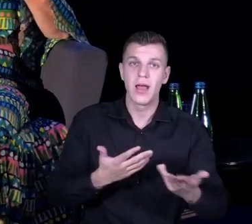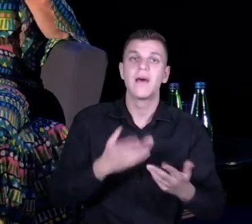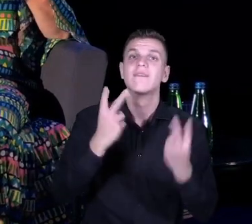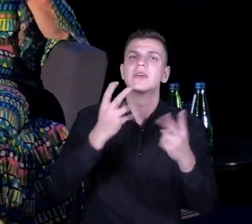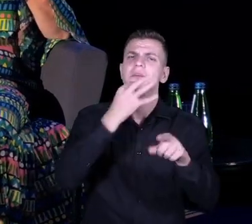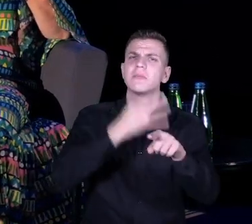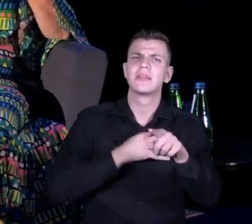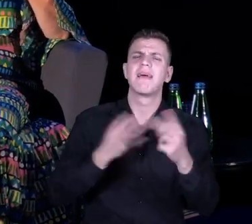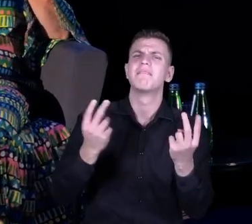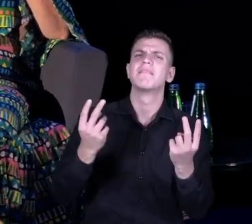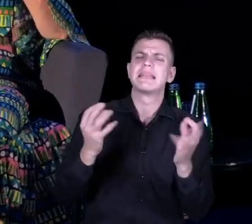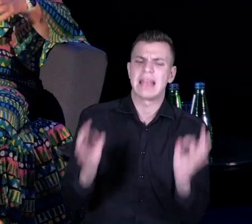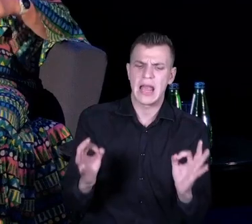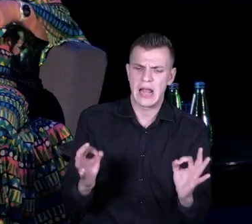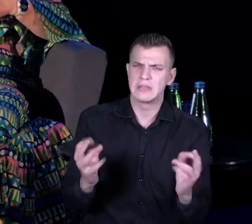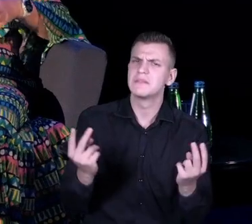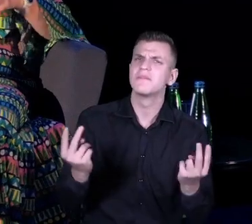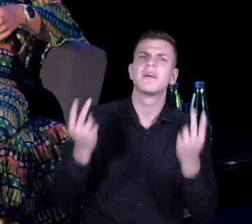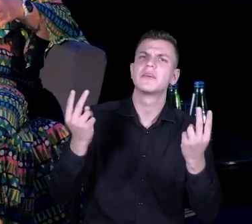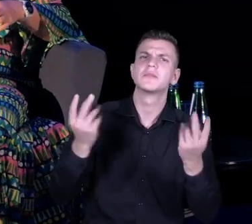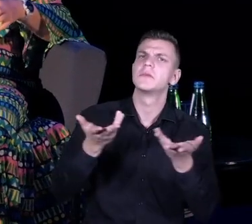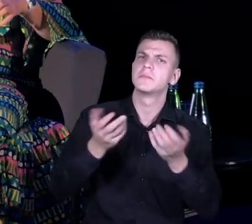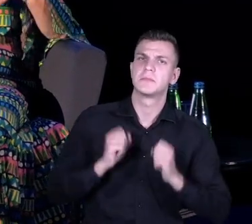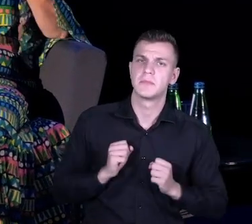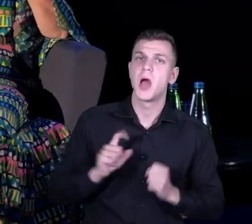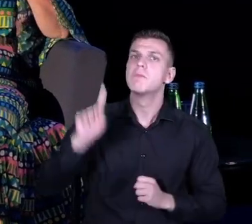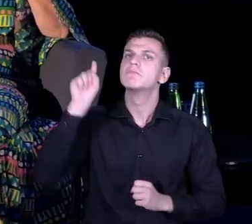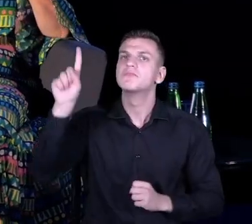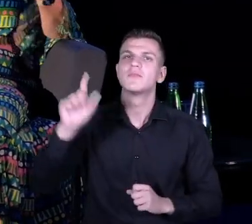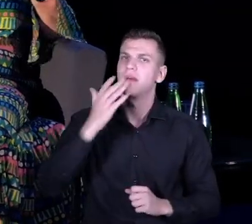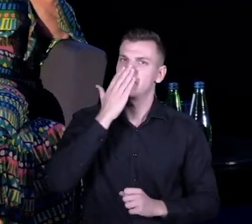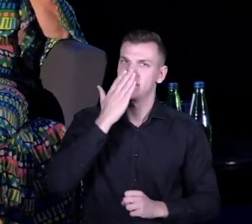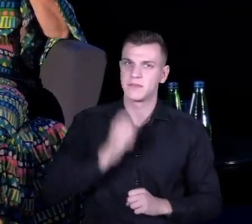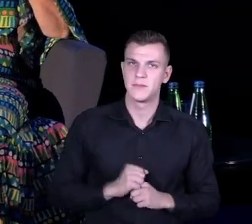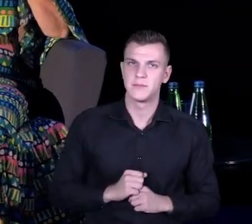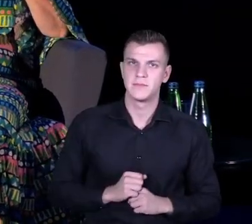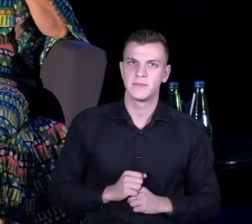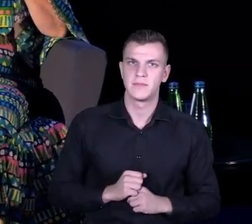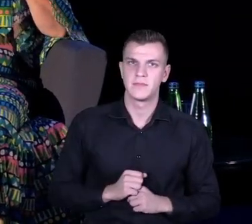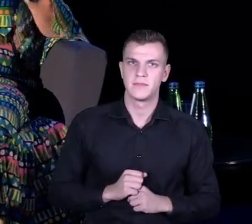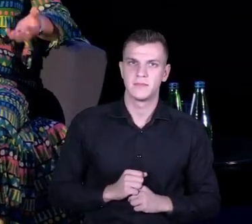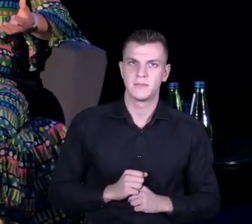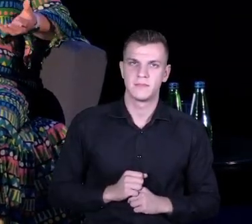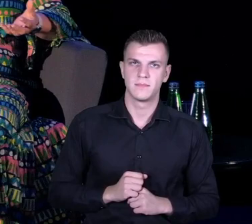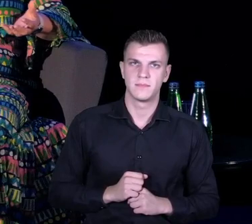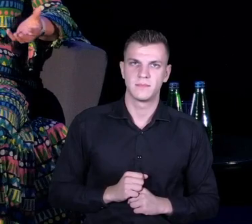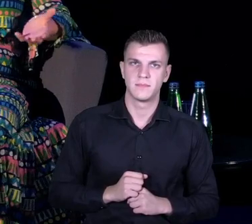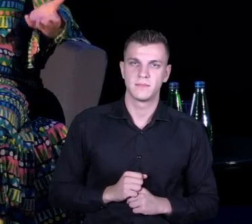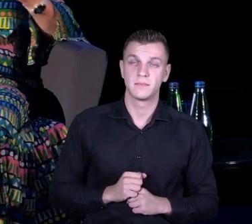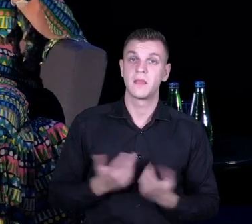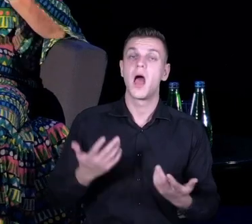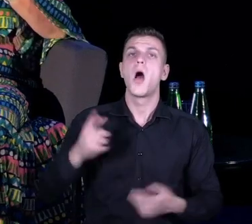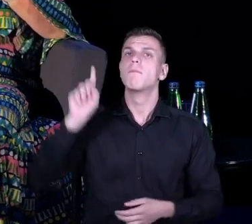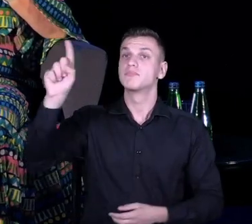dla nas. I co jest ważne w naszym miejscu. I czy to, co dla nas jest ważne, rzeczywiście jest odpowiedzią na jakieś